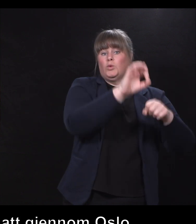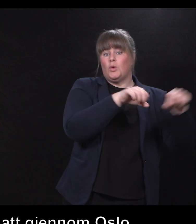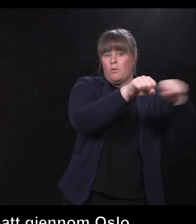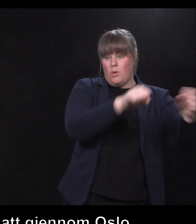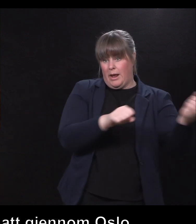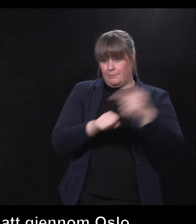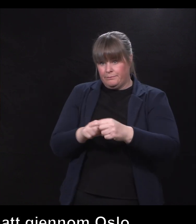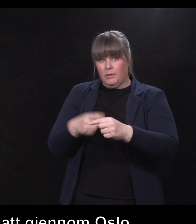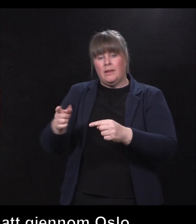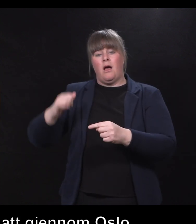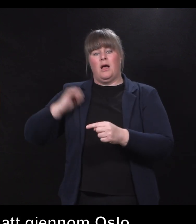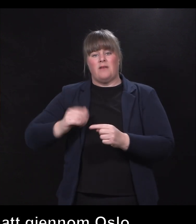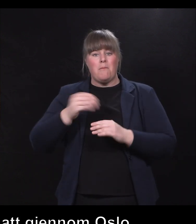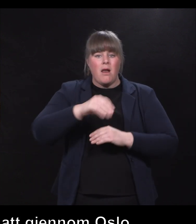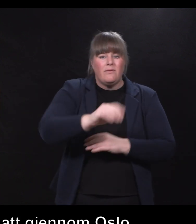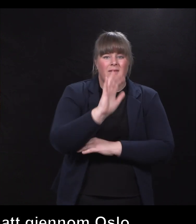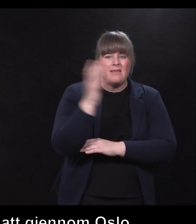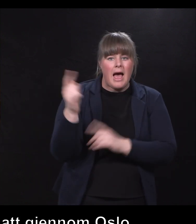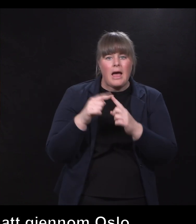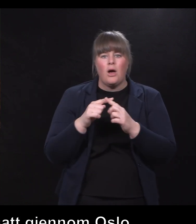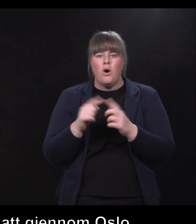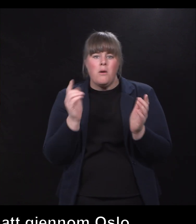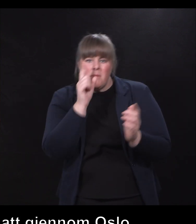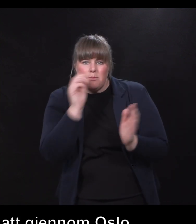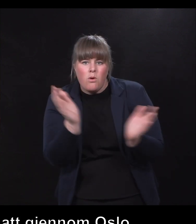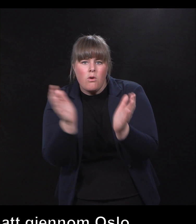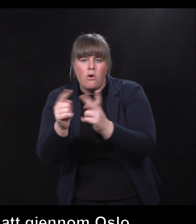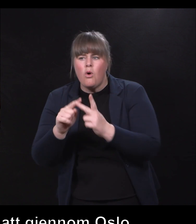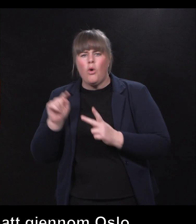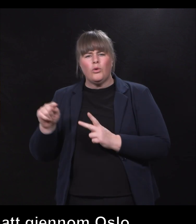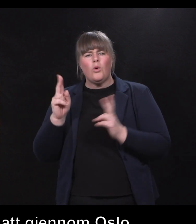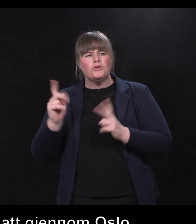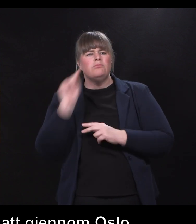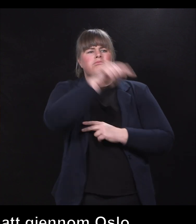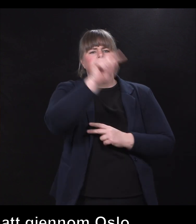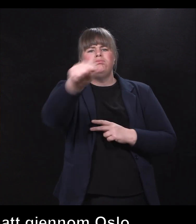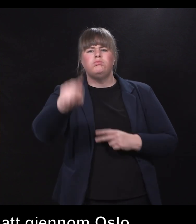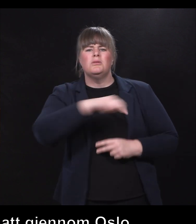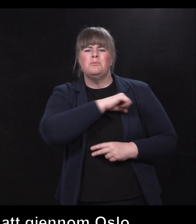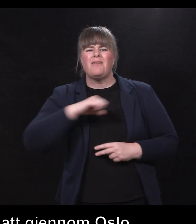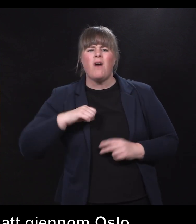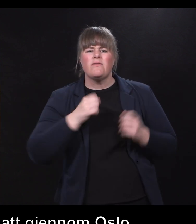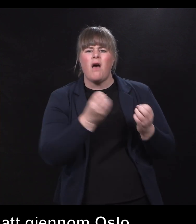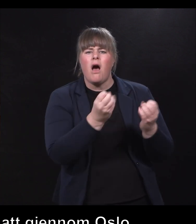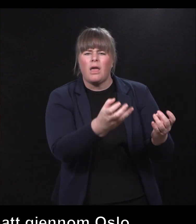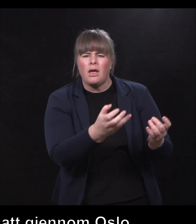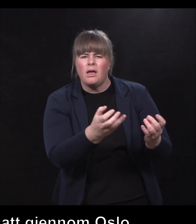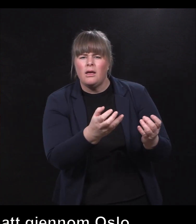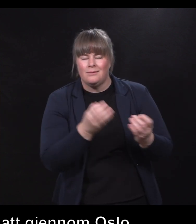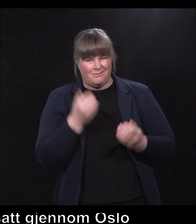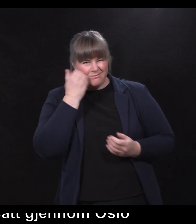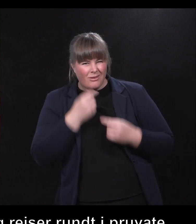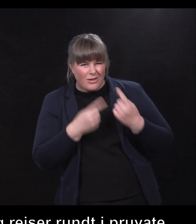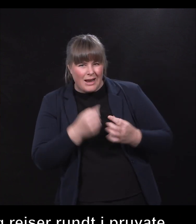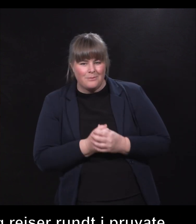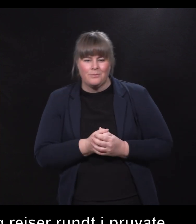skjøtte dem og reise rundt i private hager. Sahil, fortell litt om det å være trevåkter. Ja, det å være en trevåkter, det